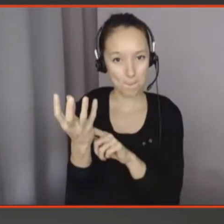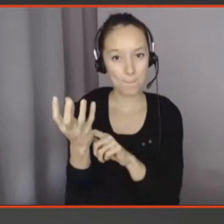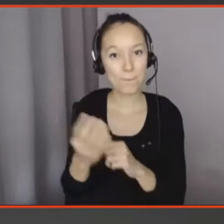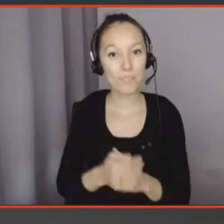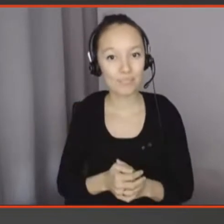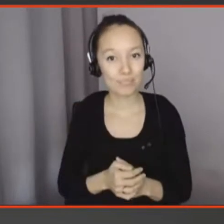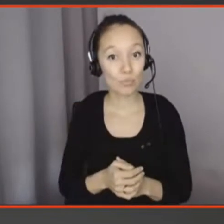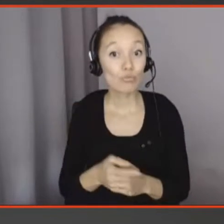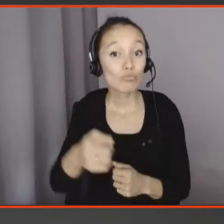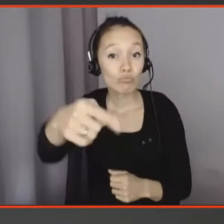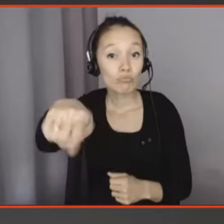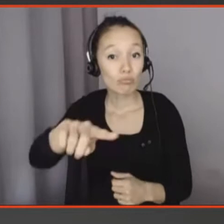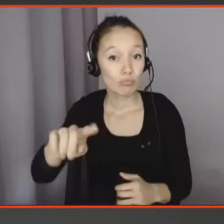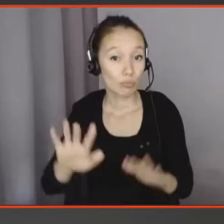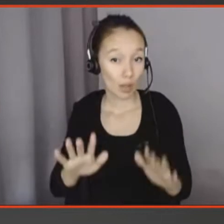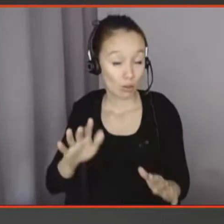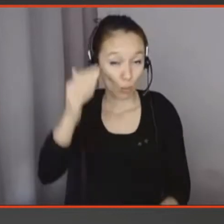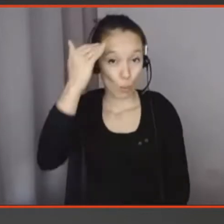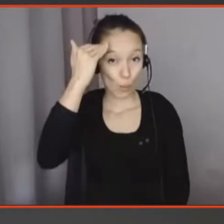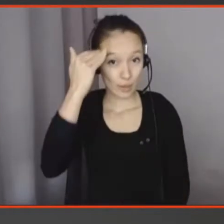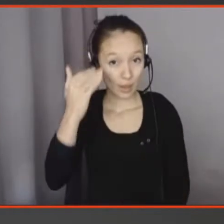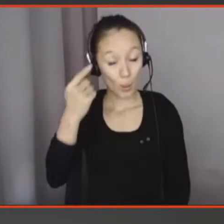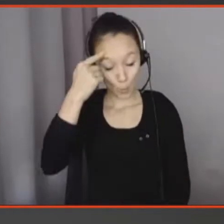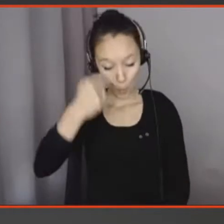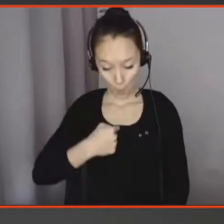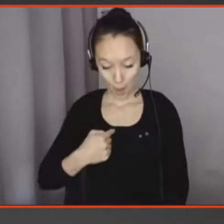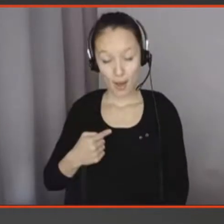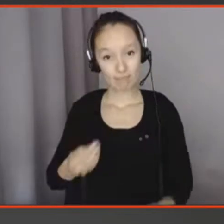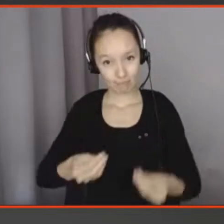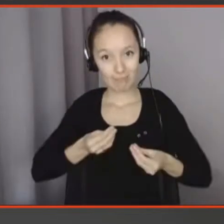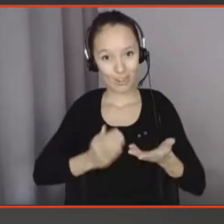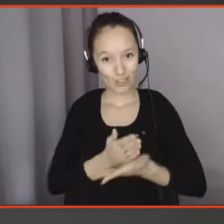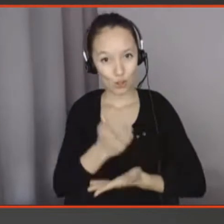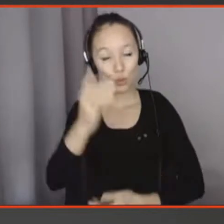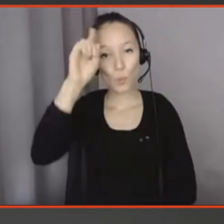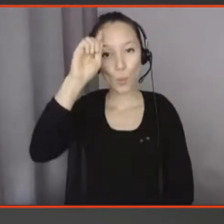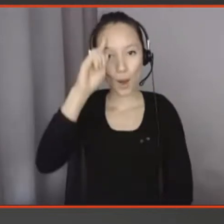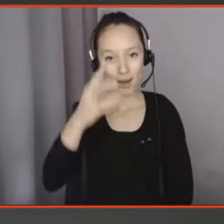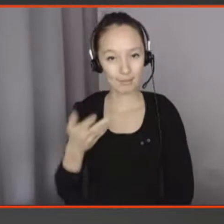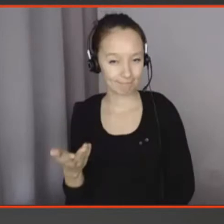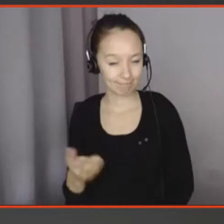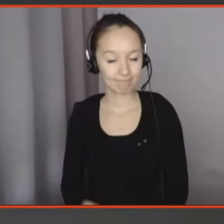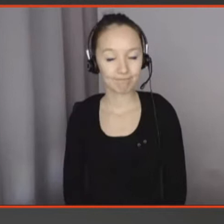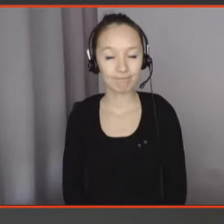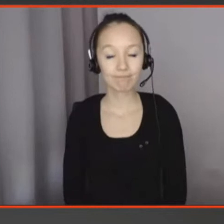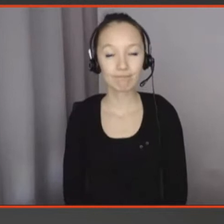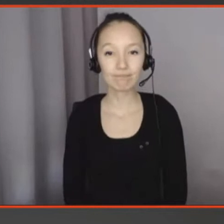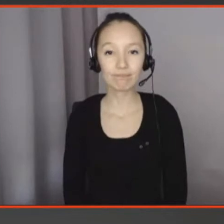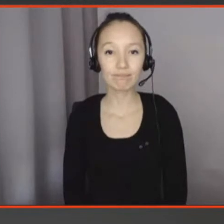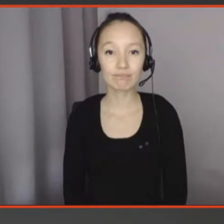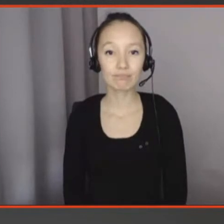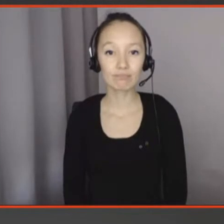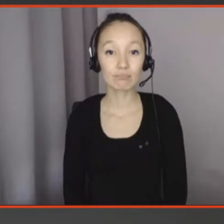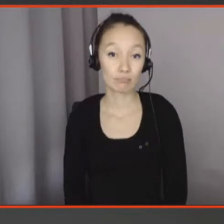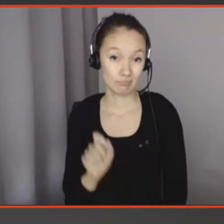vous. C'est un objet qui a du sens pour moi, et je vais vous dire pourquoi. Alors, en fait, c'est une lampe que j'utilise